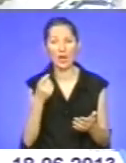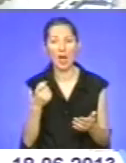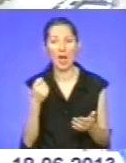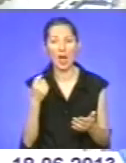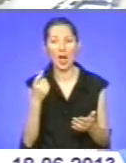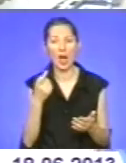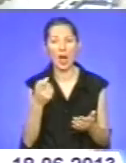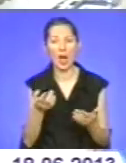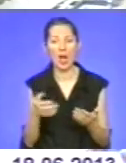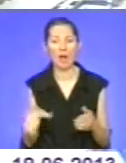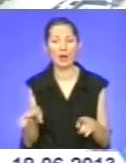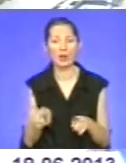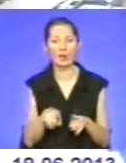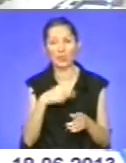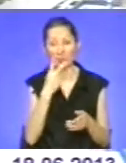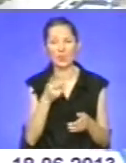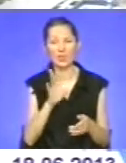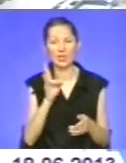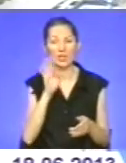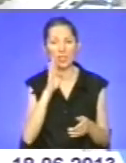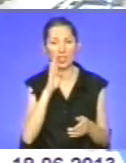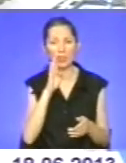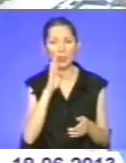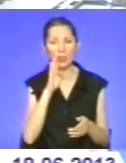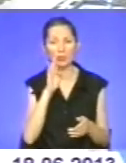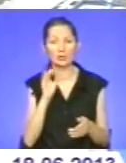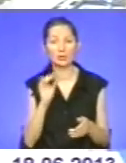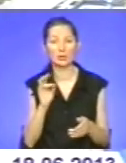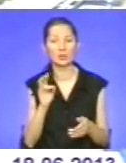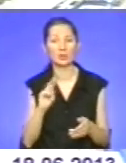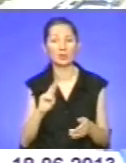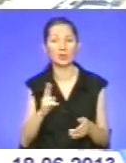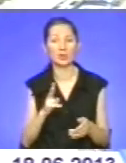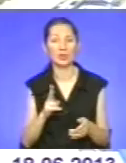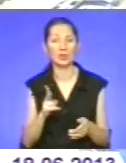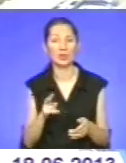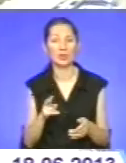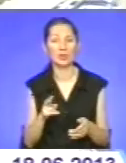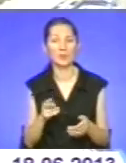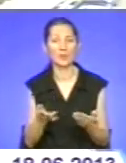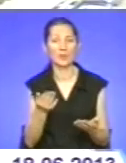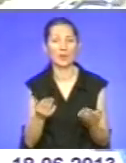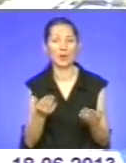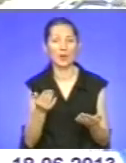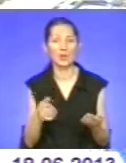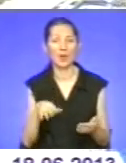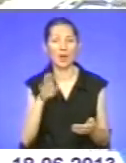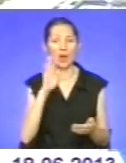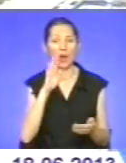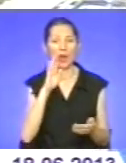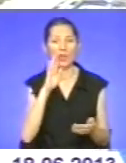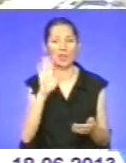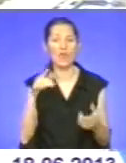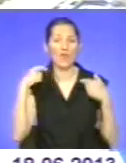спільненні, дивляться на жінку, жінка в погонах